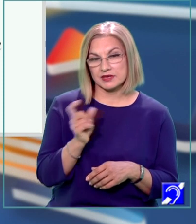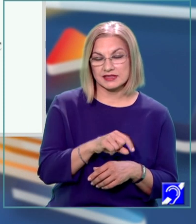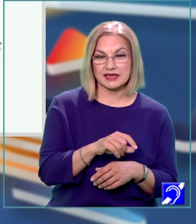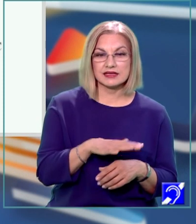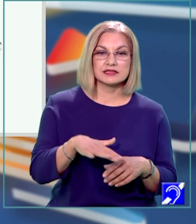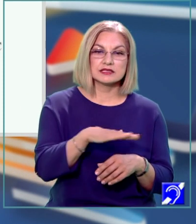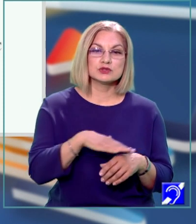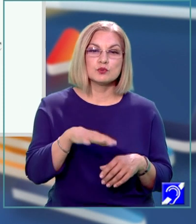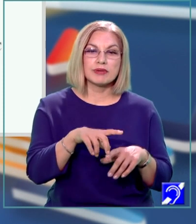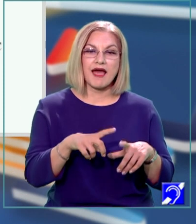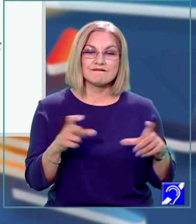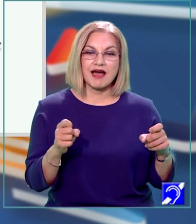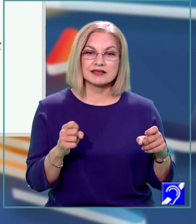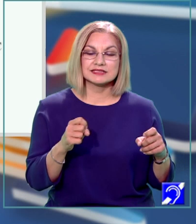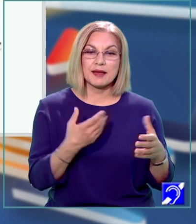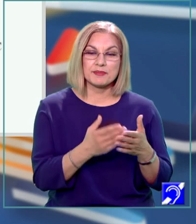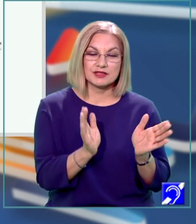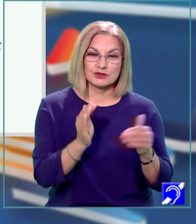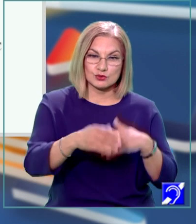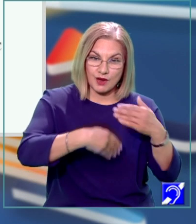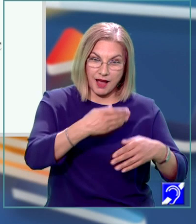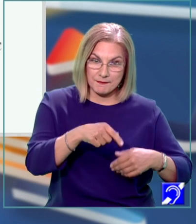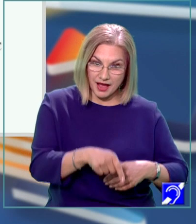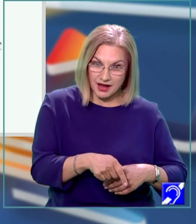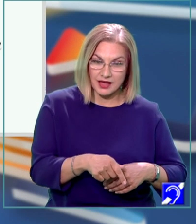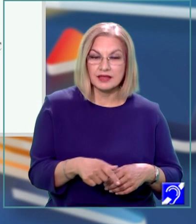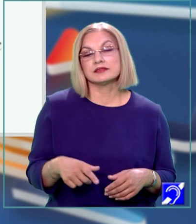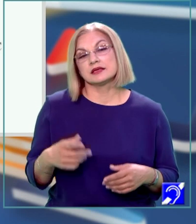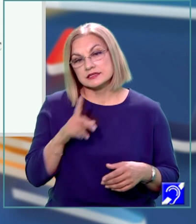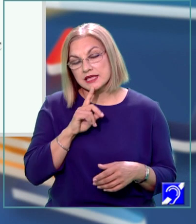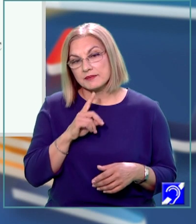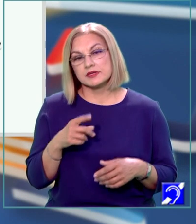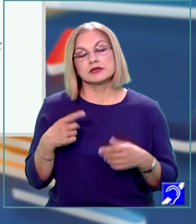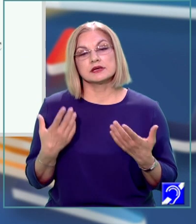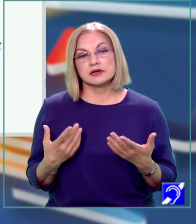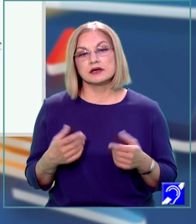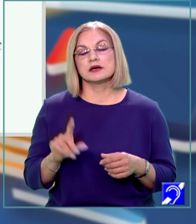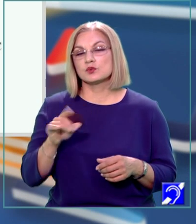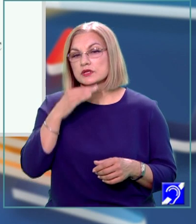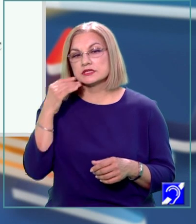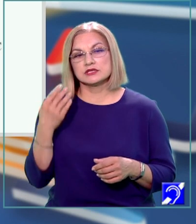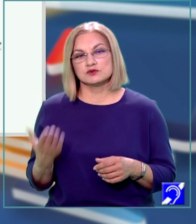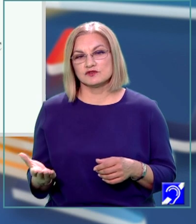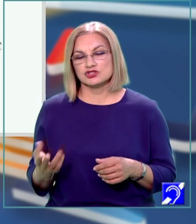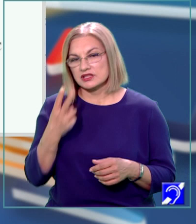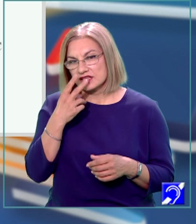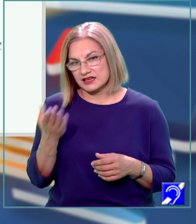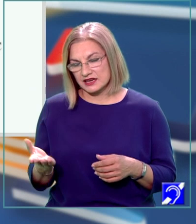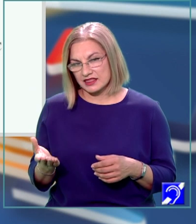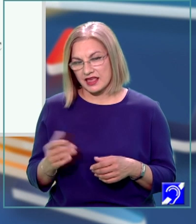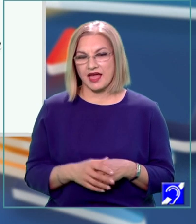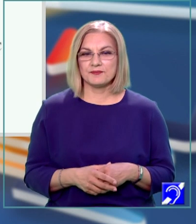de ambalat, obținem că nu este într-adevăr suficientă hârtia